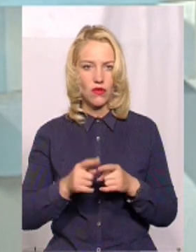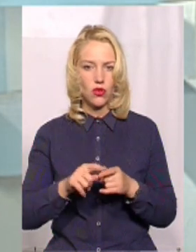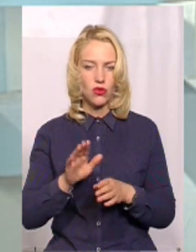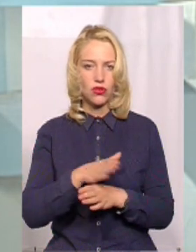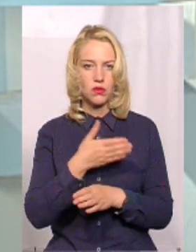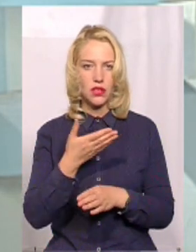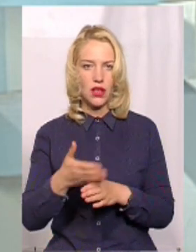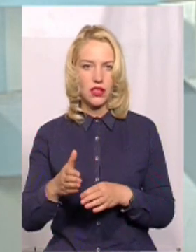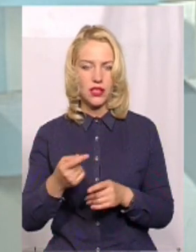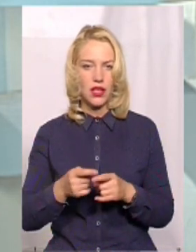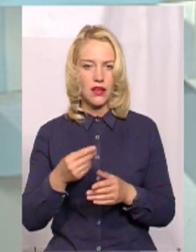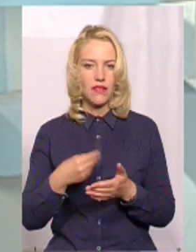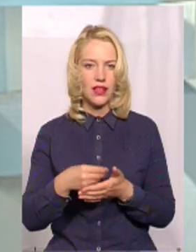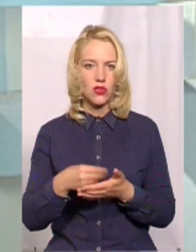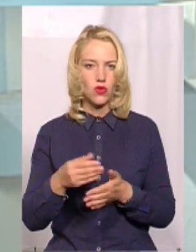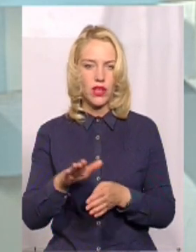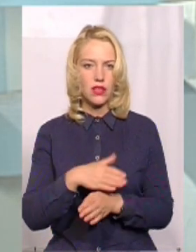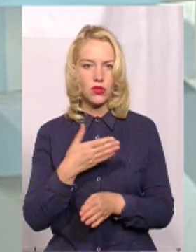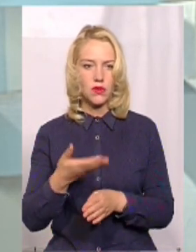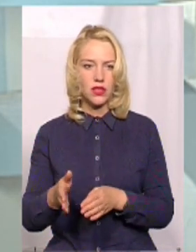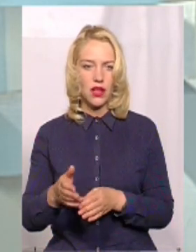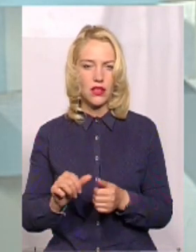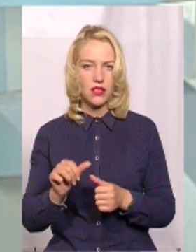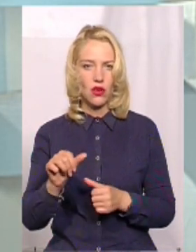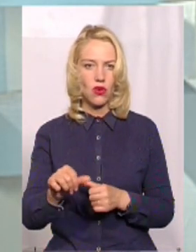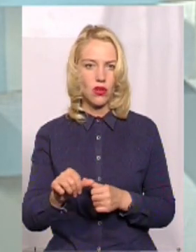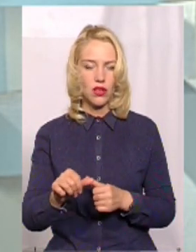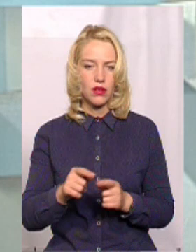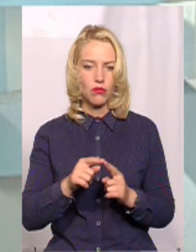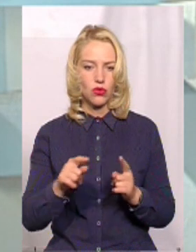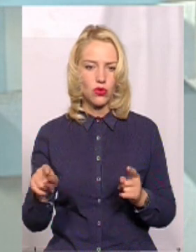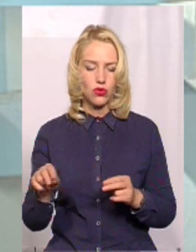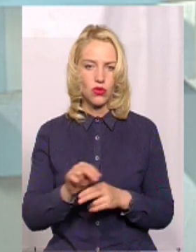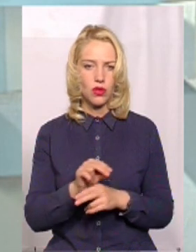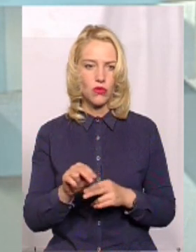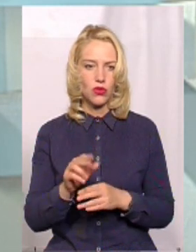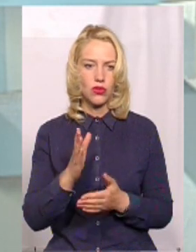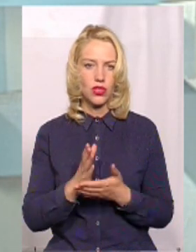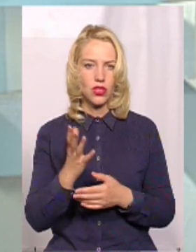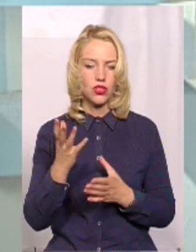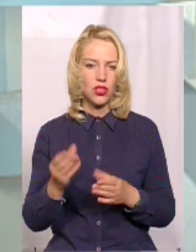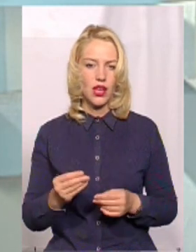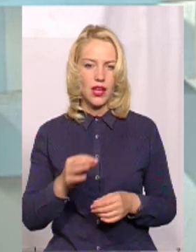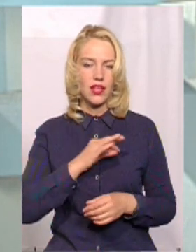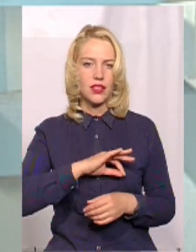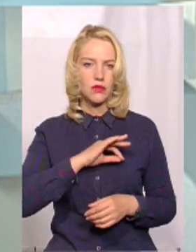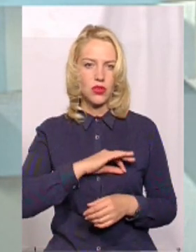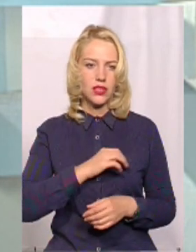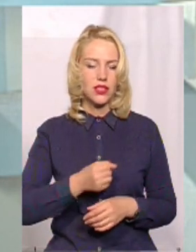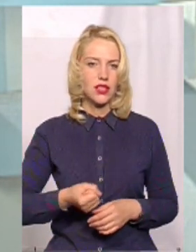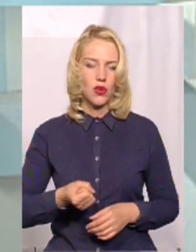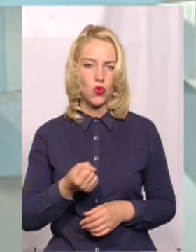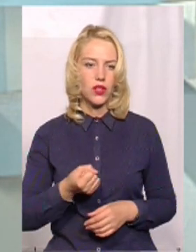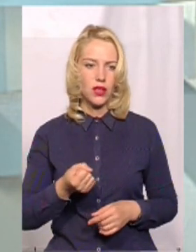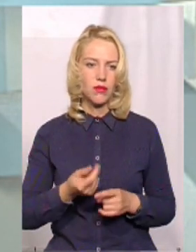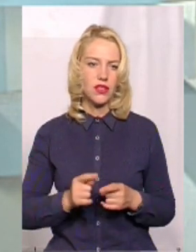розподіляється, фінансування розподіляється, крім поточного ремонту, є ще й експлуатаційне утримання.